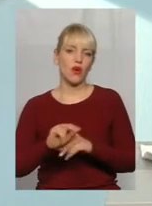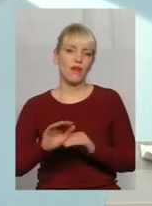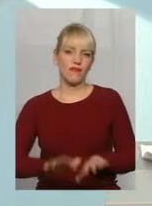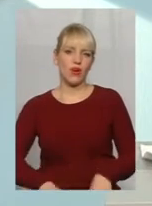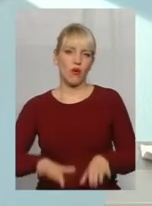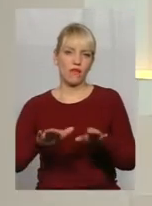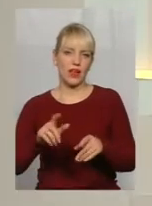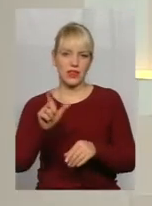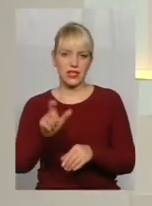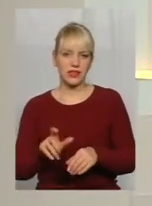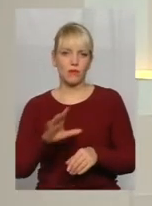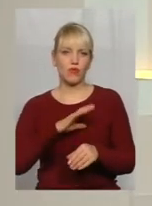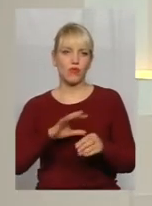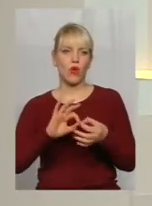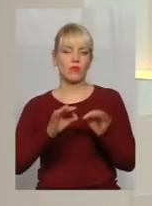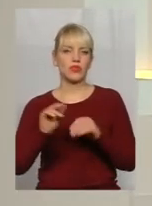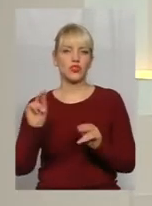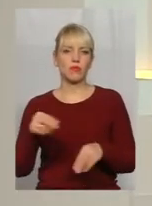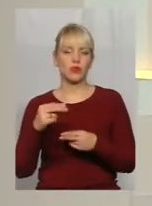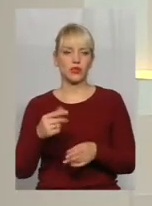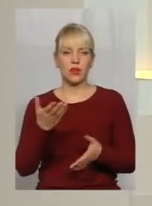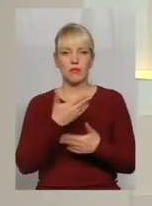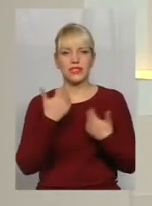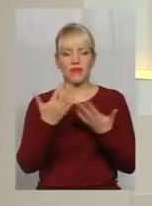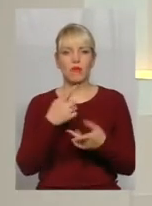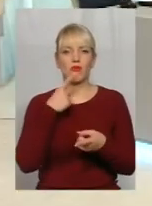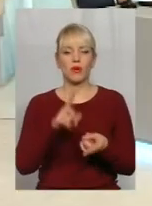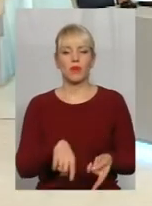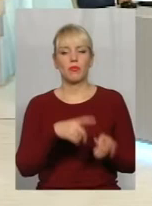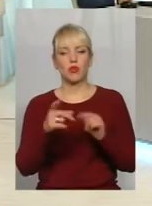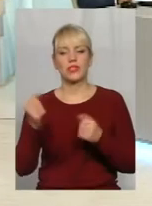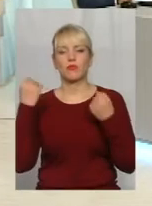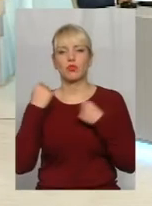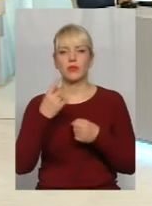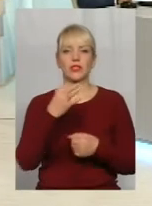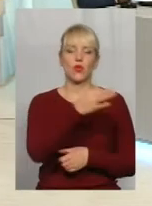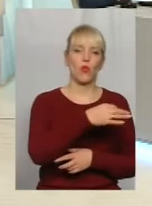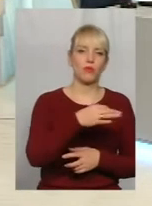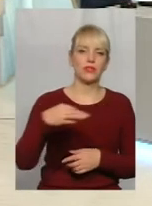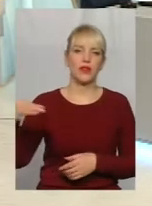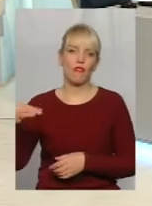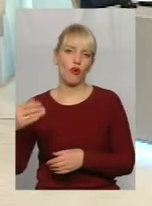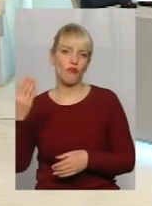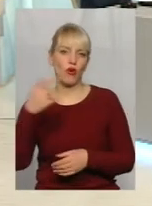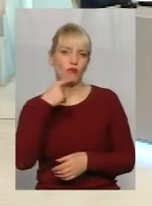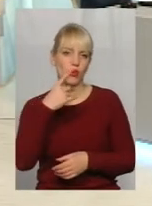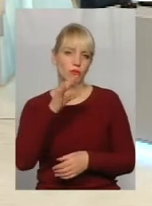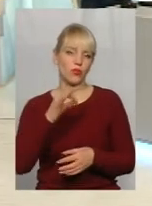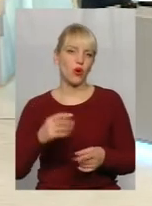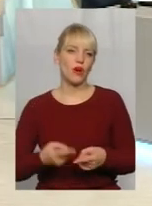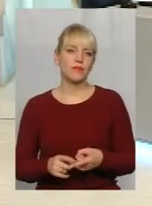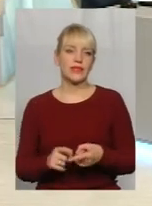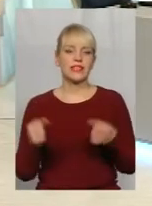чемпіоном. Пане Вікторе, ми з вами говорили про перехід спортсменів з області в область. Ви якраз згадали про тих натуралізованих спортсменів,